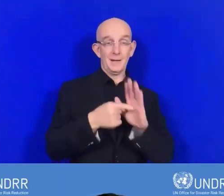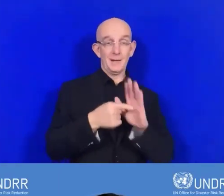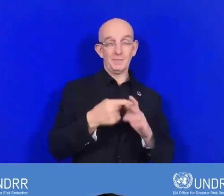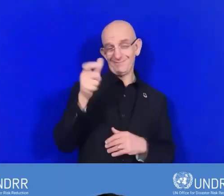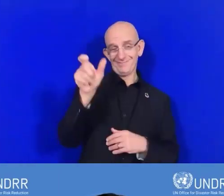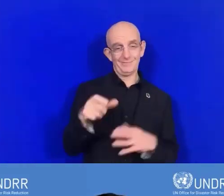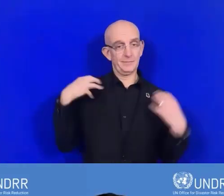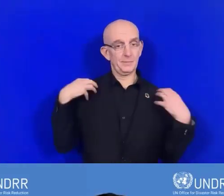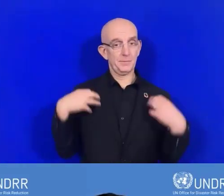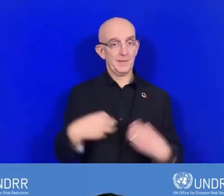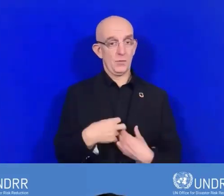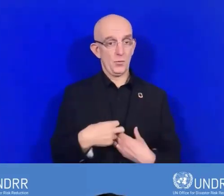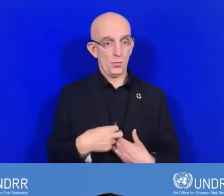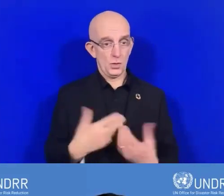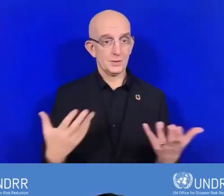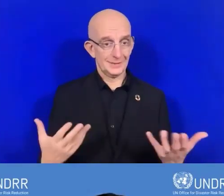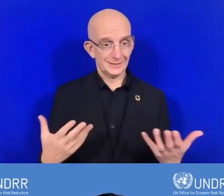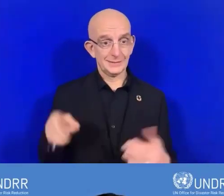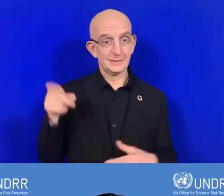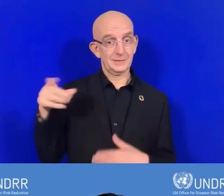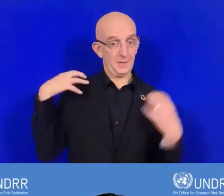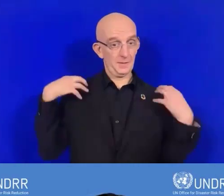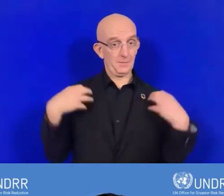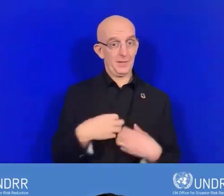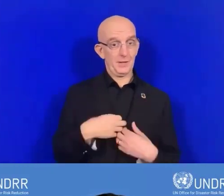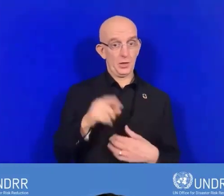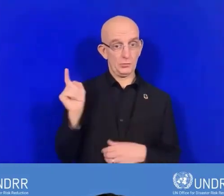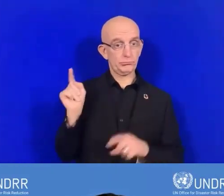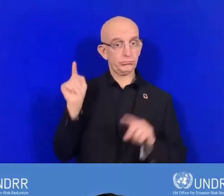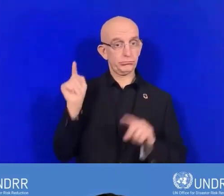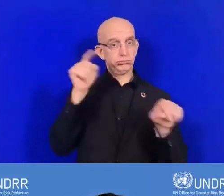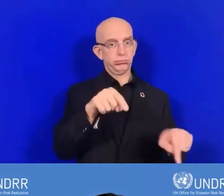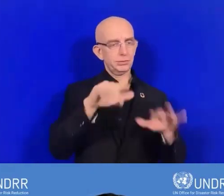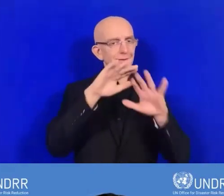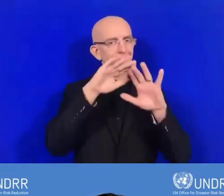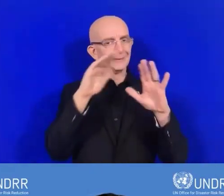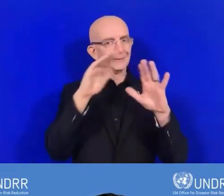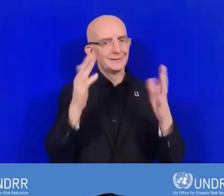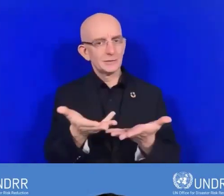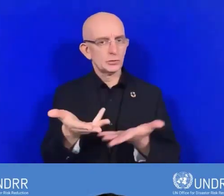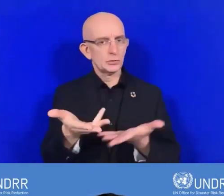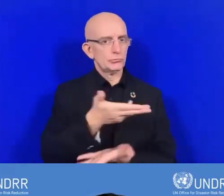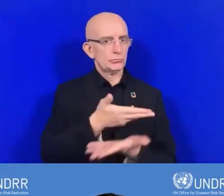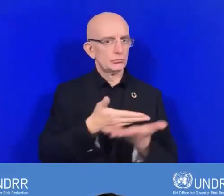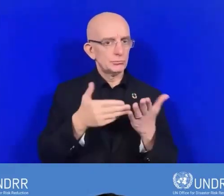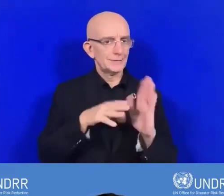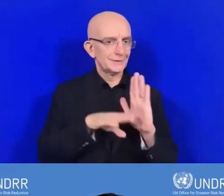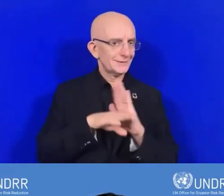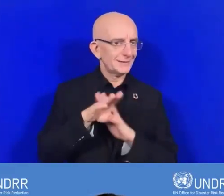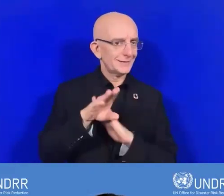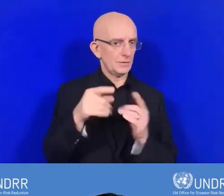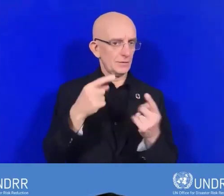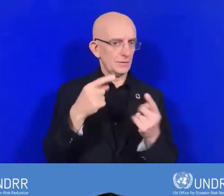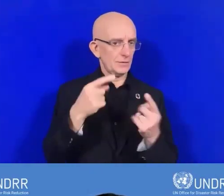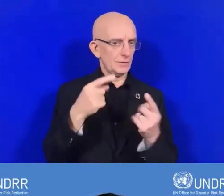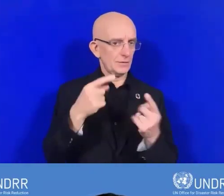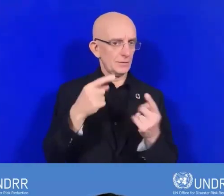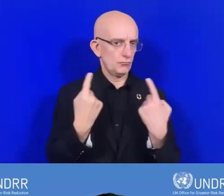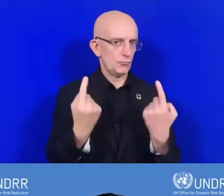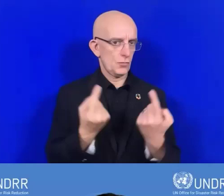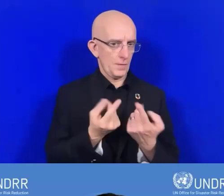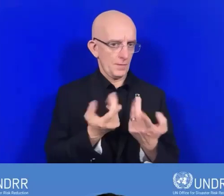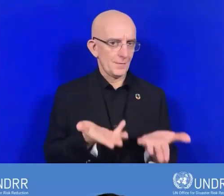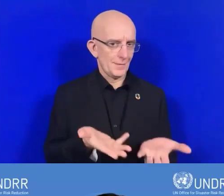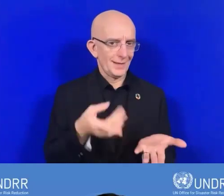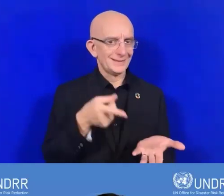international de développement, il a admis à un moment donné qu'il n'était pas au fait de